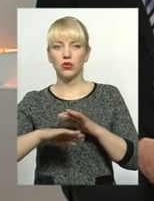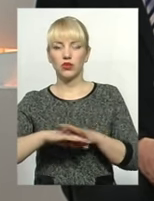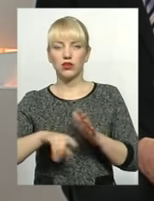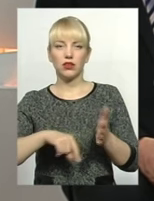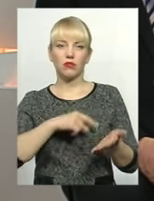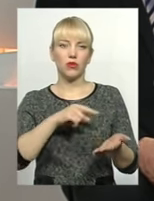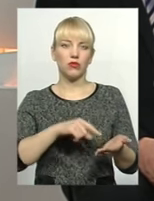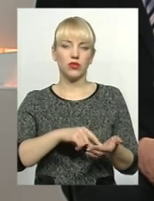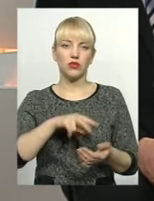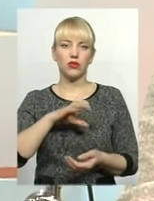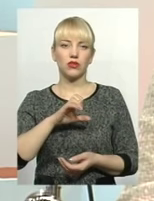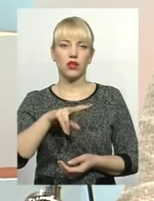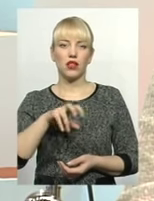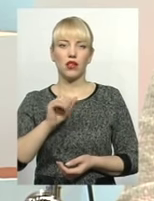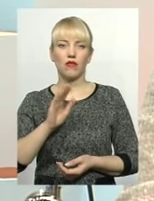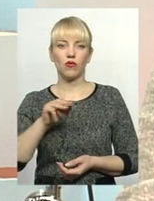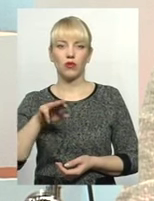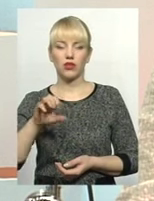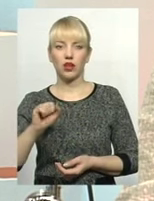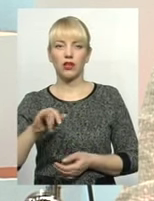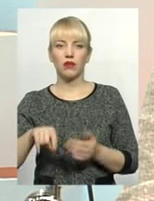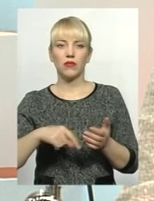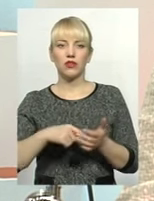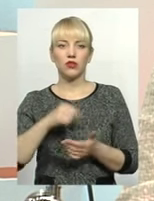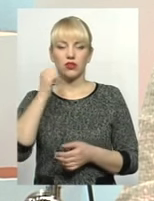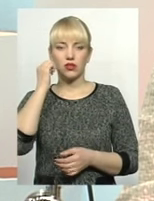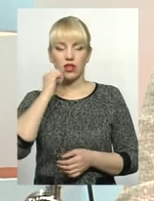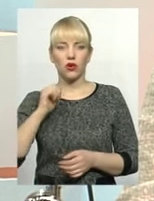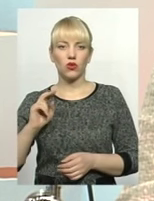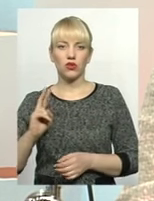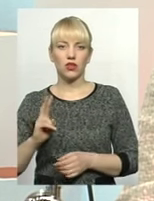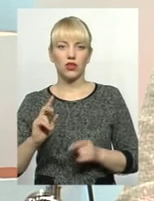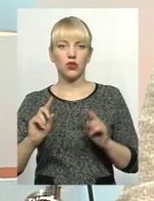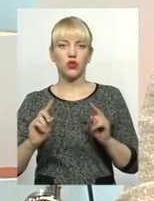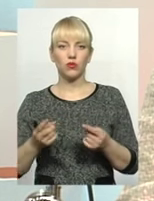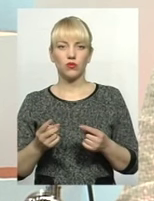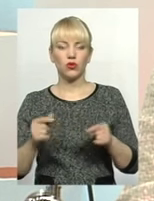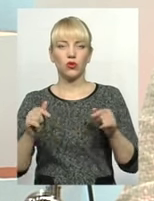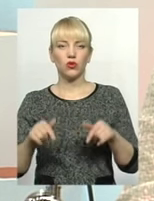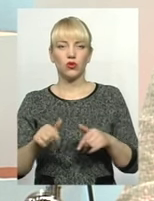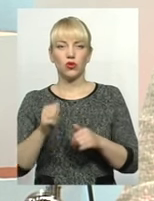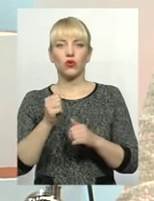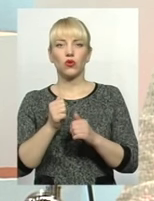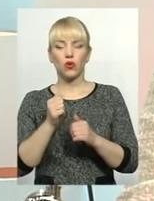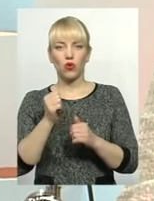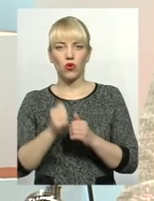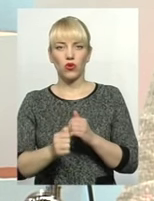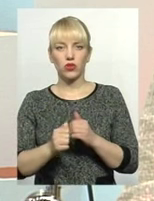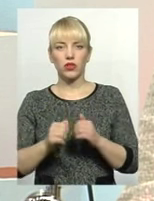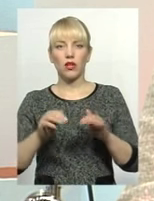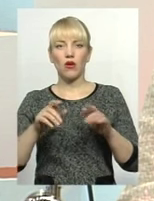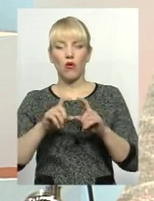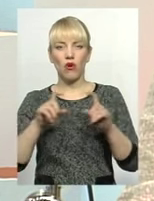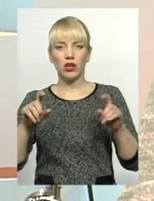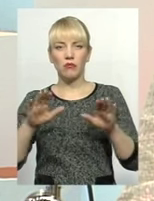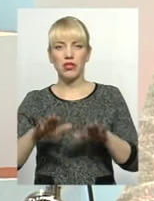Славута і про Старокостянтинів. Чому? Тому що тут кожен орган місцевого самоврядування по